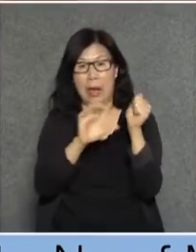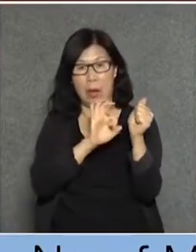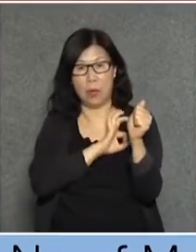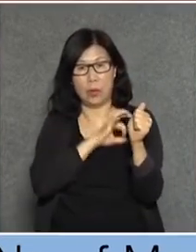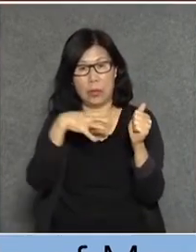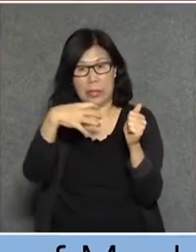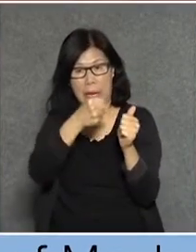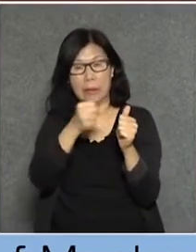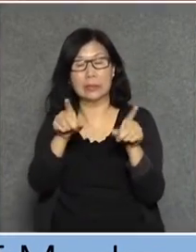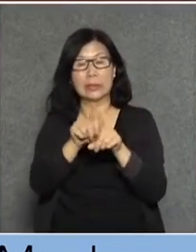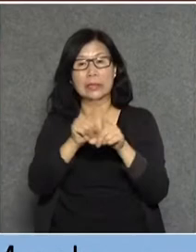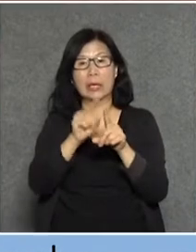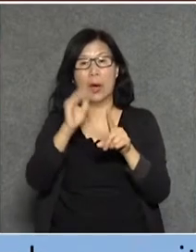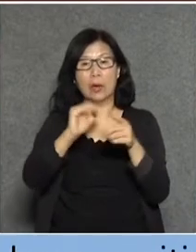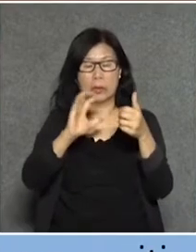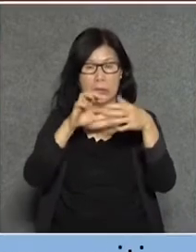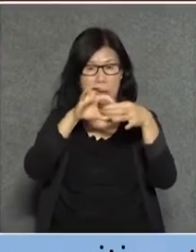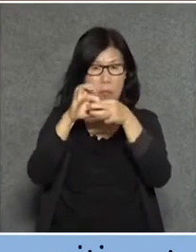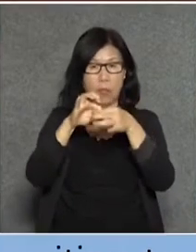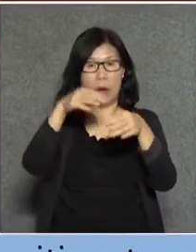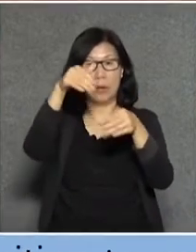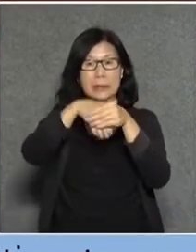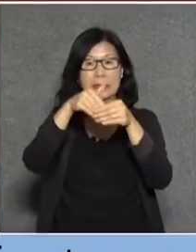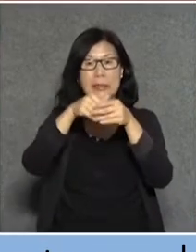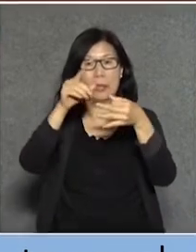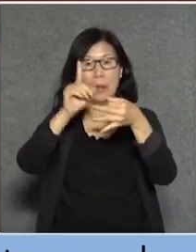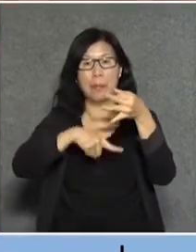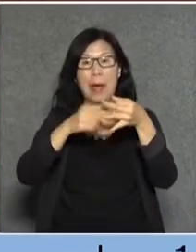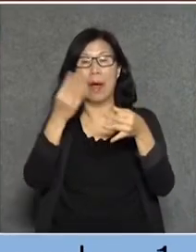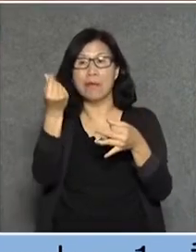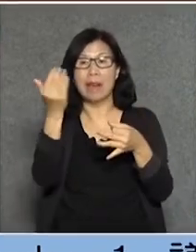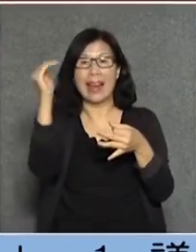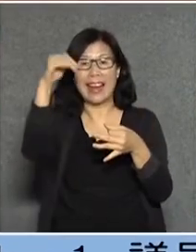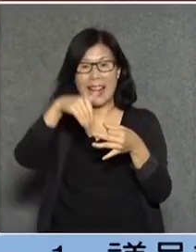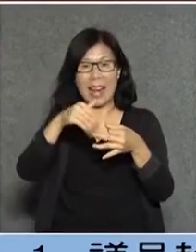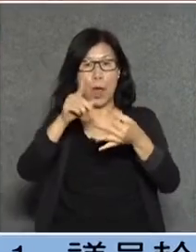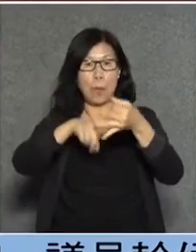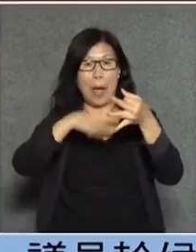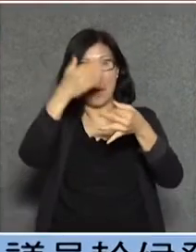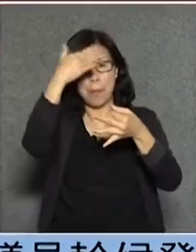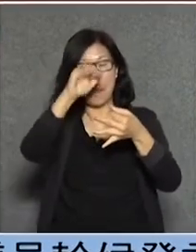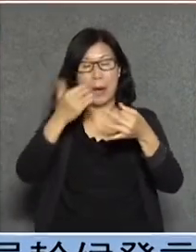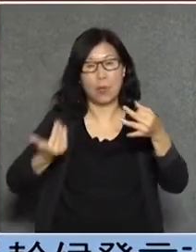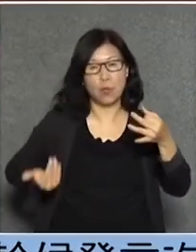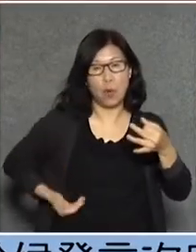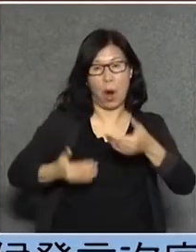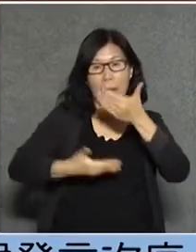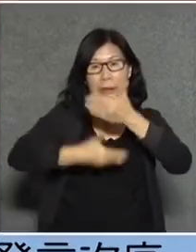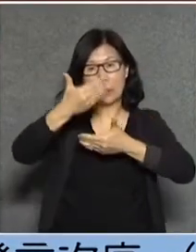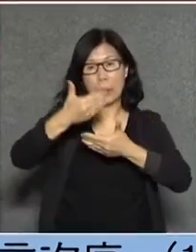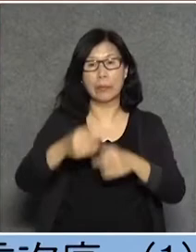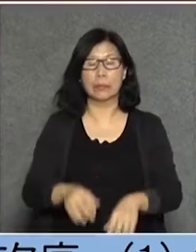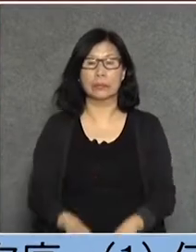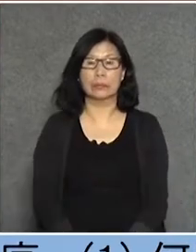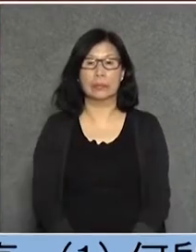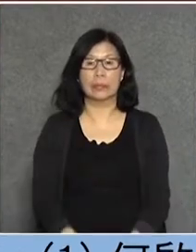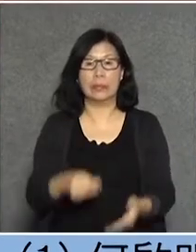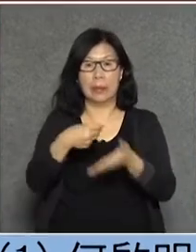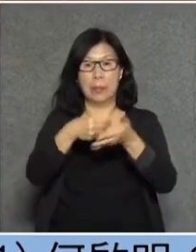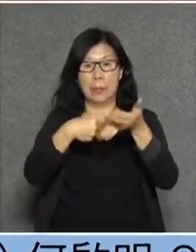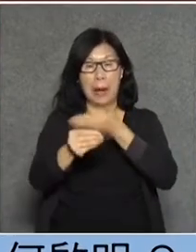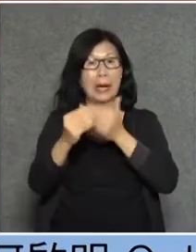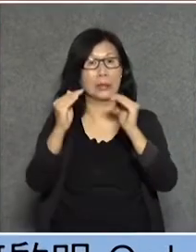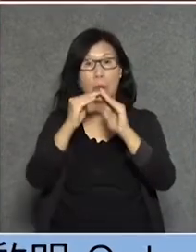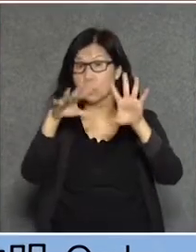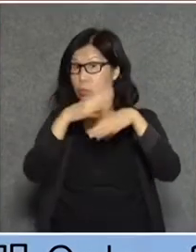斷圍吧校銘、華村、嶺我最清楚政府也說因為出售公屋不是全部出